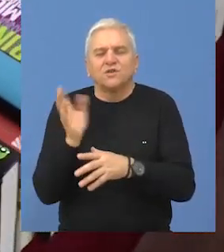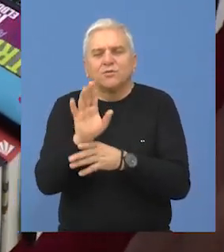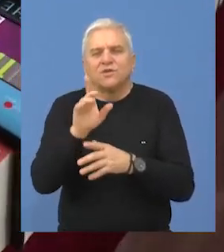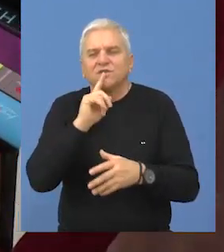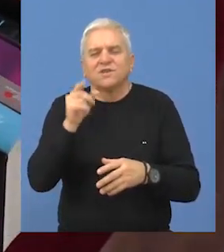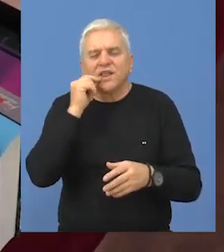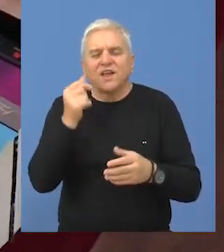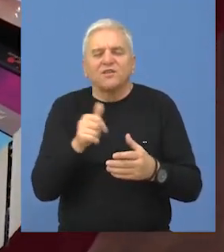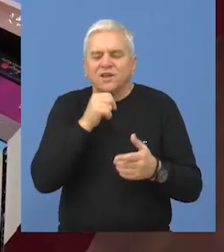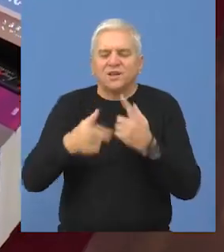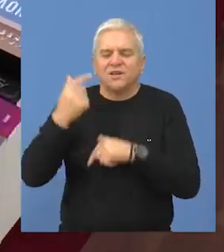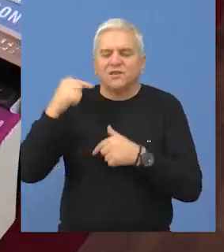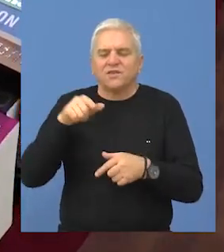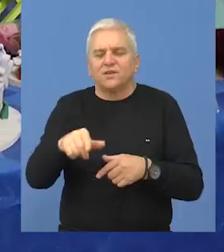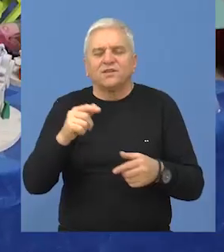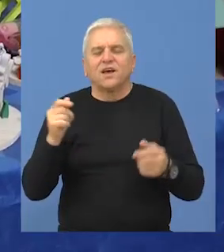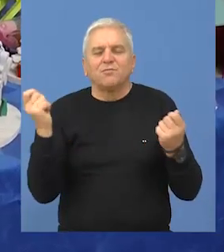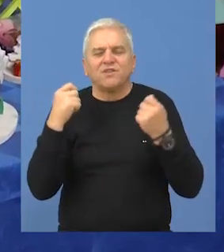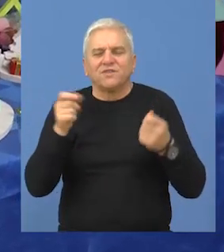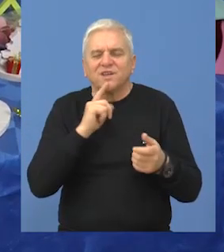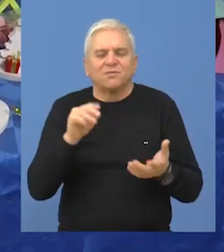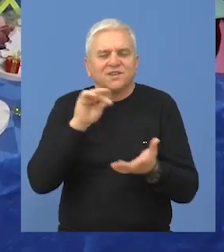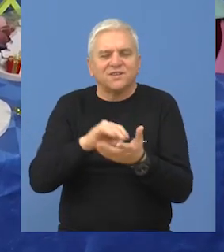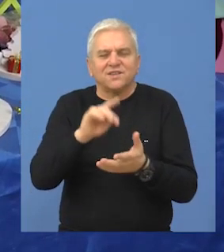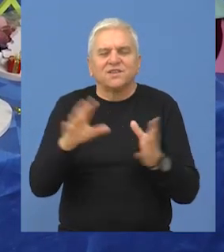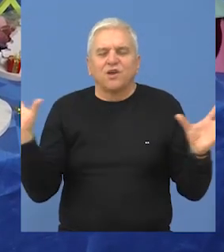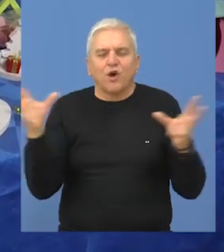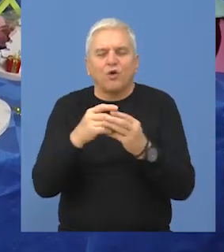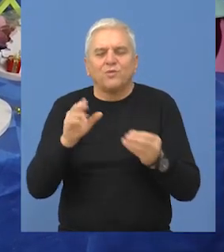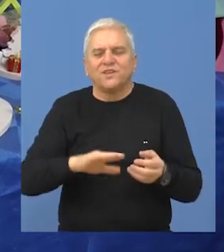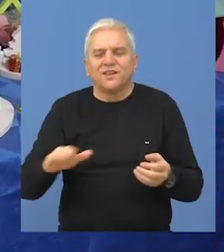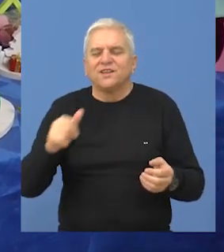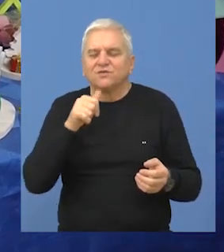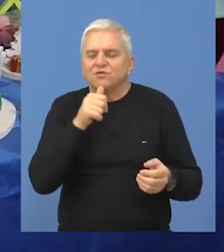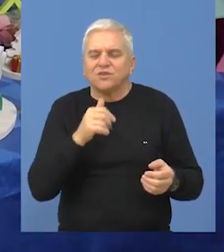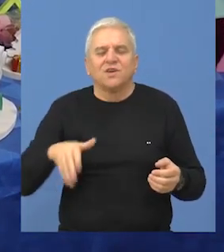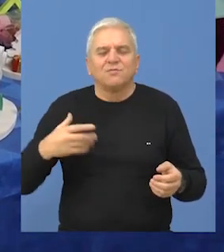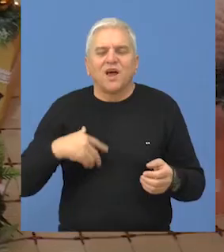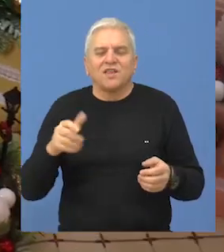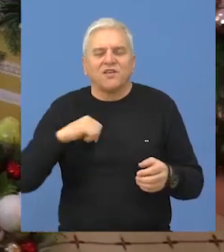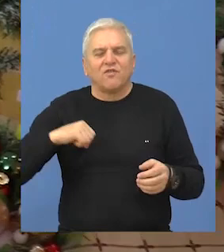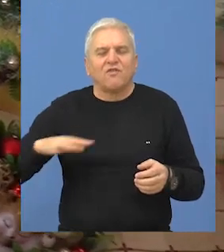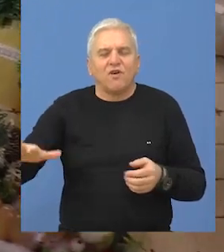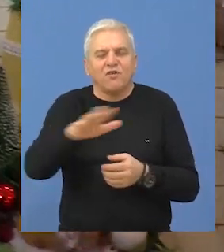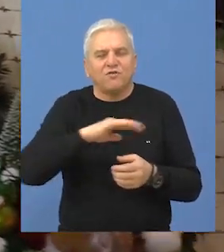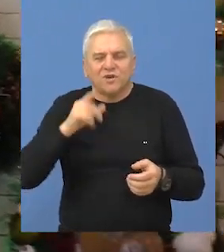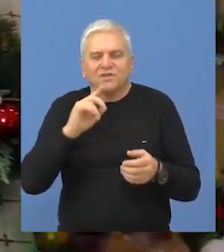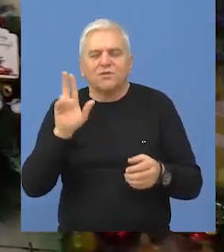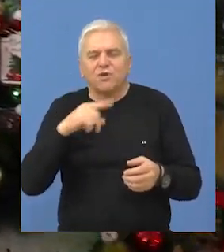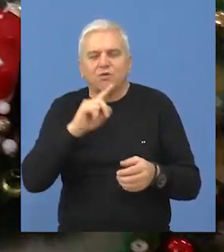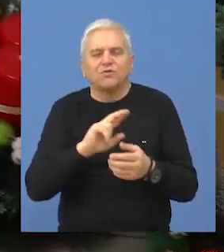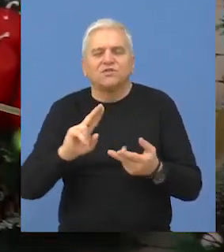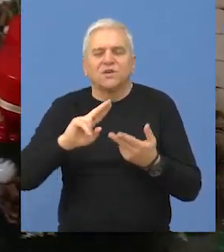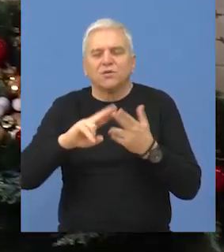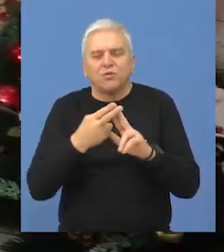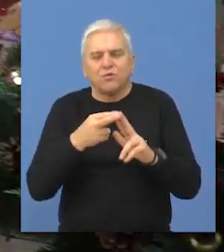promocije narodne tradicije, ova manifestacija ima za cilj da okupi i decu i mlade iz Vojvodine, pruži ima mogućnost da